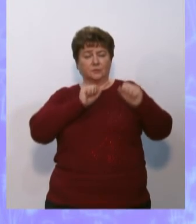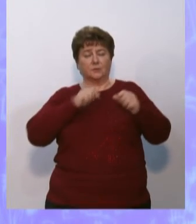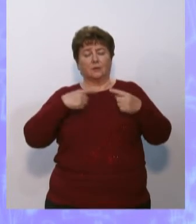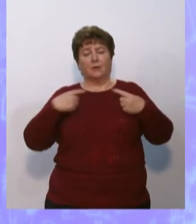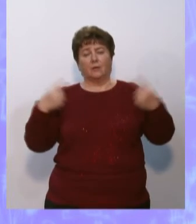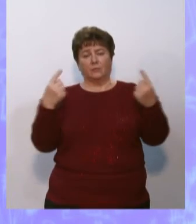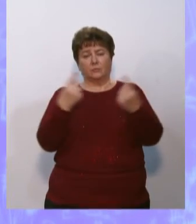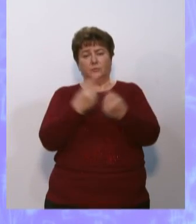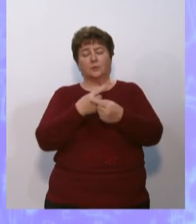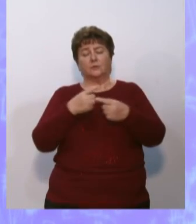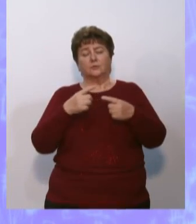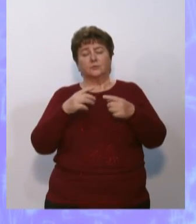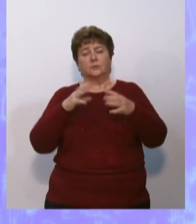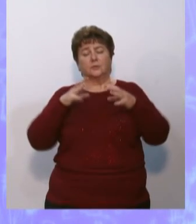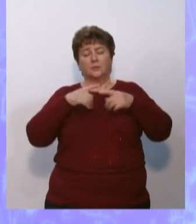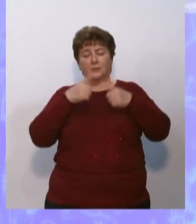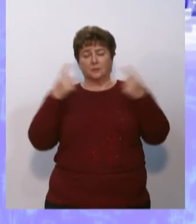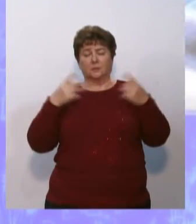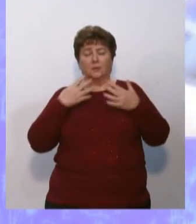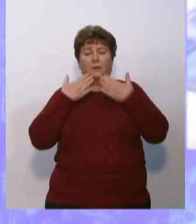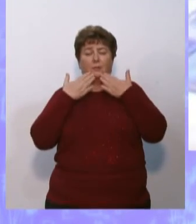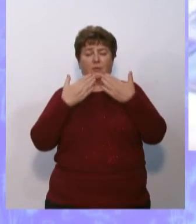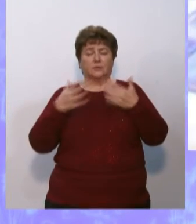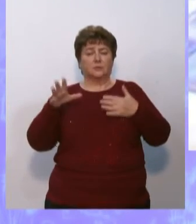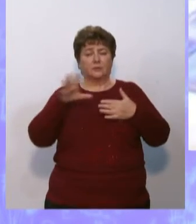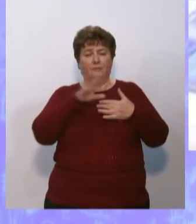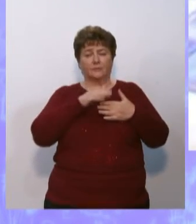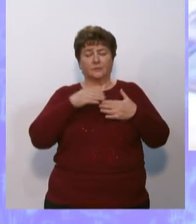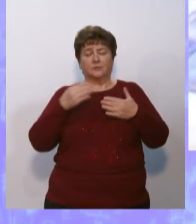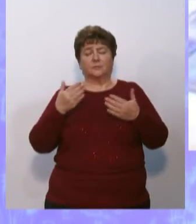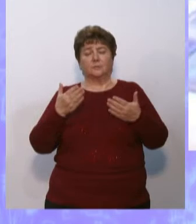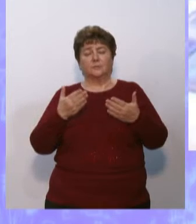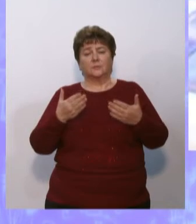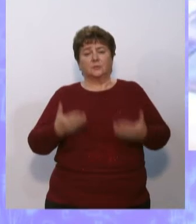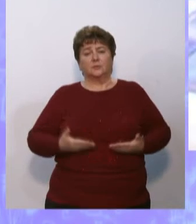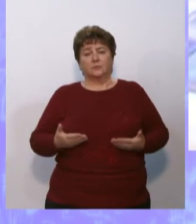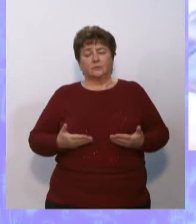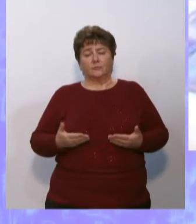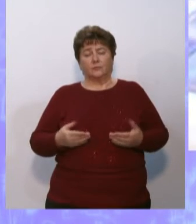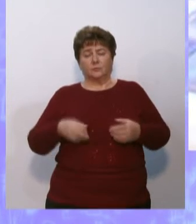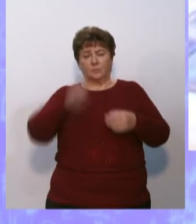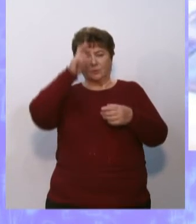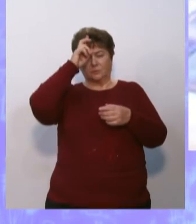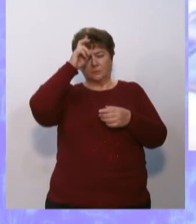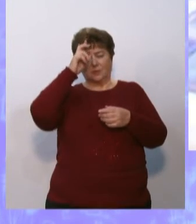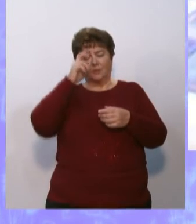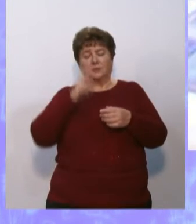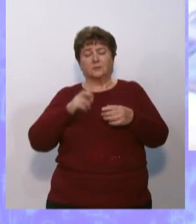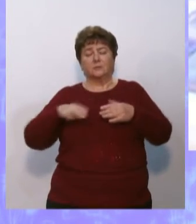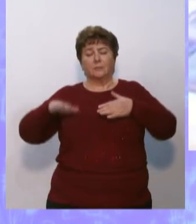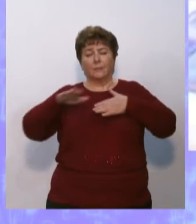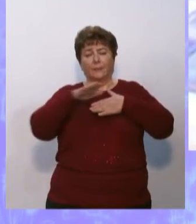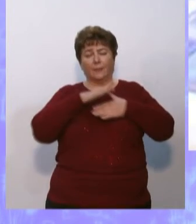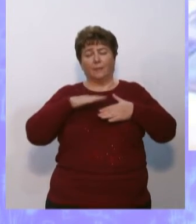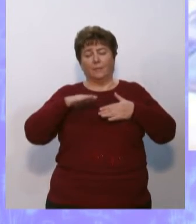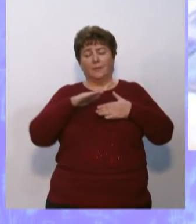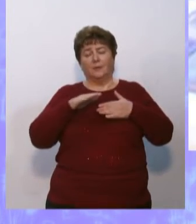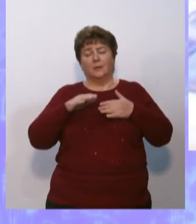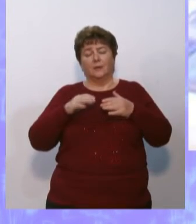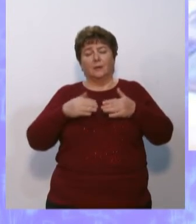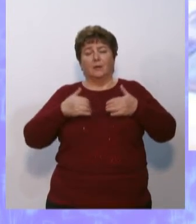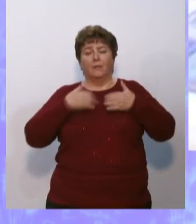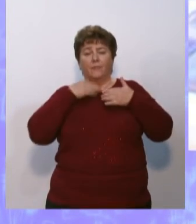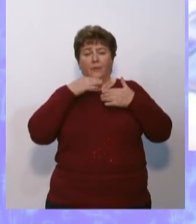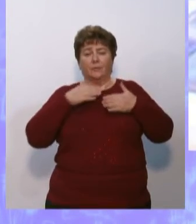окружающей среды обращается ко всем существующим на планете государствам с призывом уделять